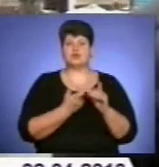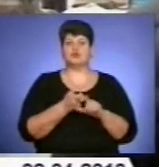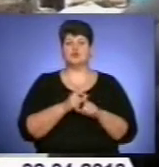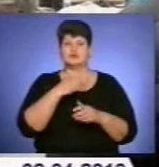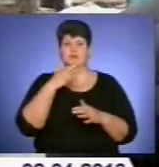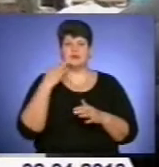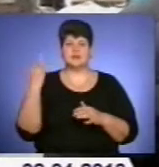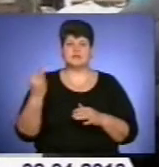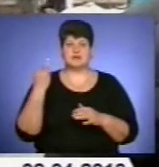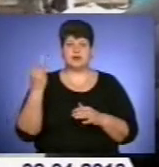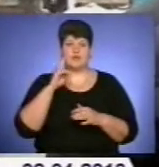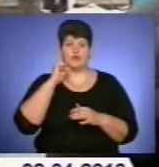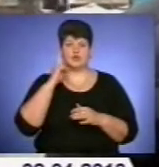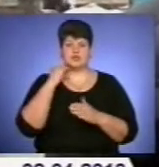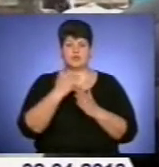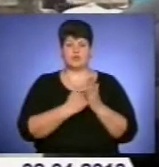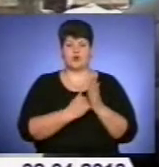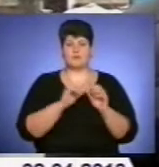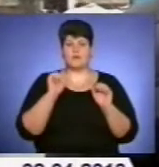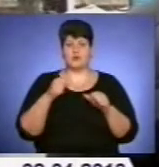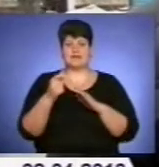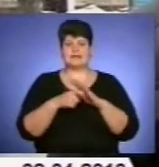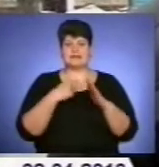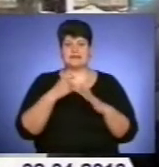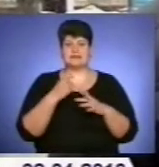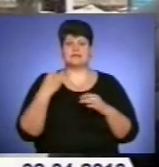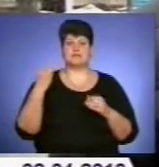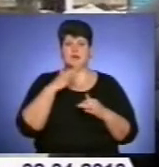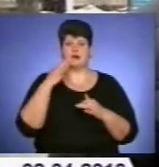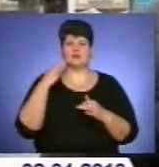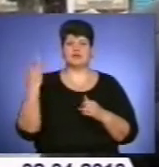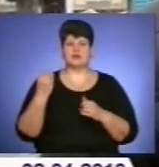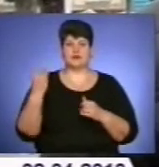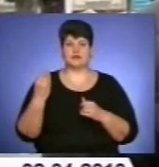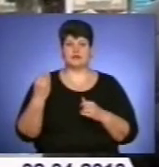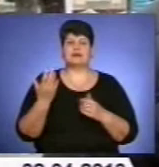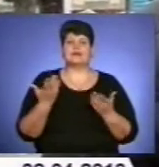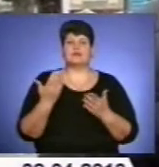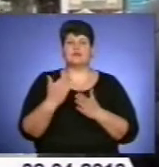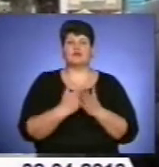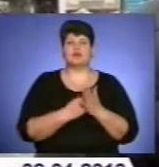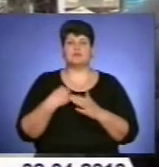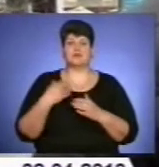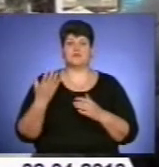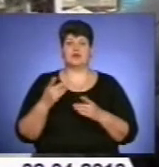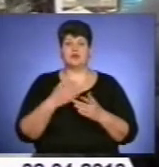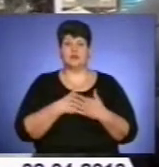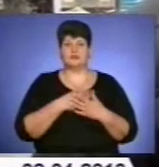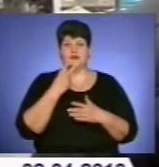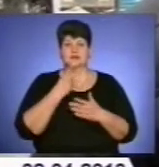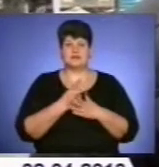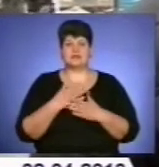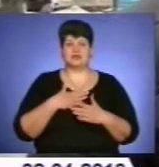цікавих таких молодіжних програм, в яких можна дійснатися дуже багато чого цікавого. Які програми ви повлюбляєте дивитися на нашому